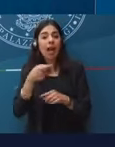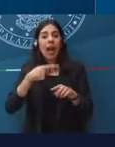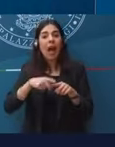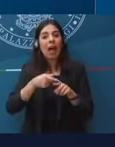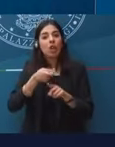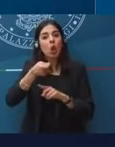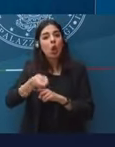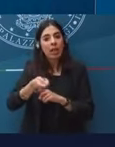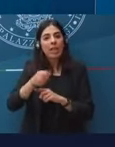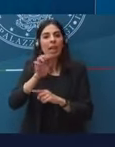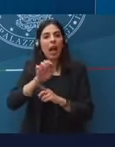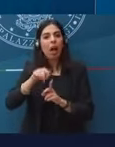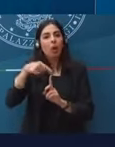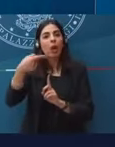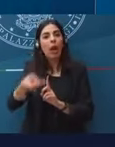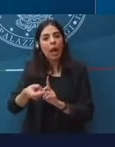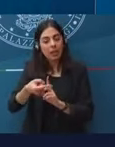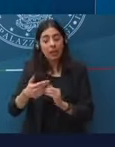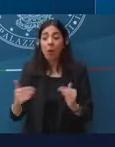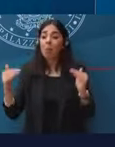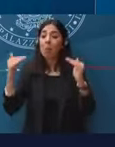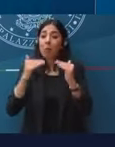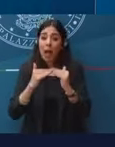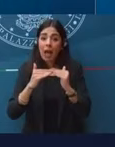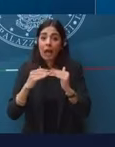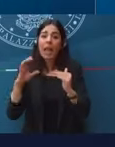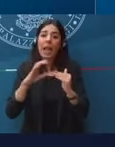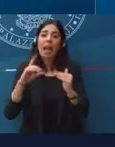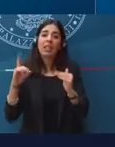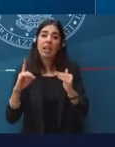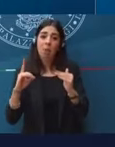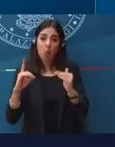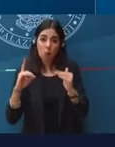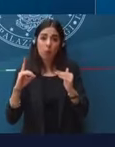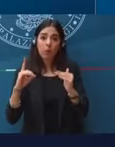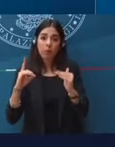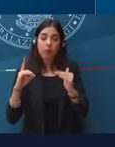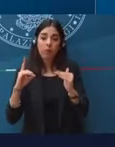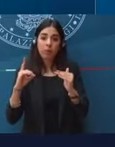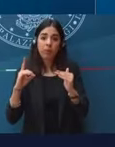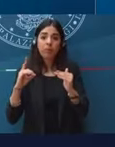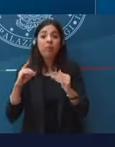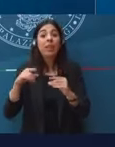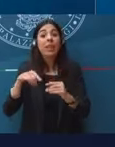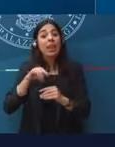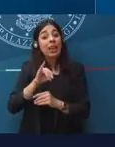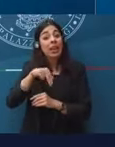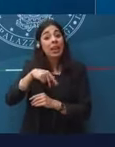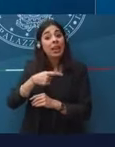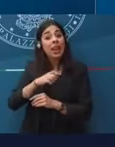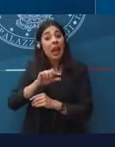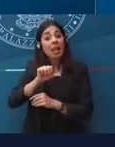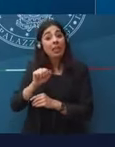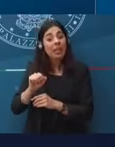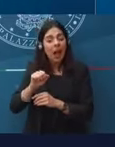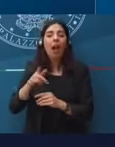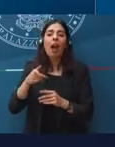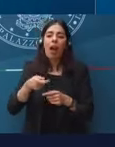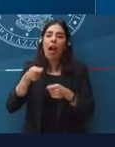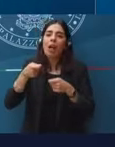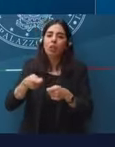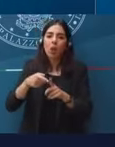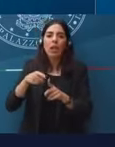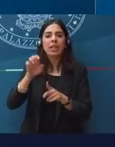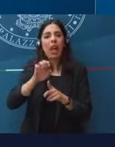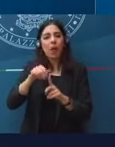Euronext allo stesso livello di Castetepot e intesa è azionista di Euronext allo stesso